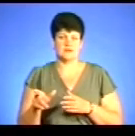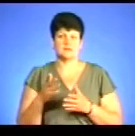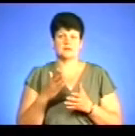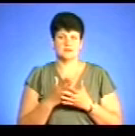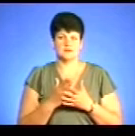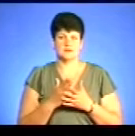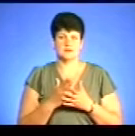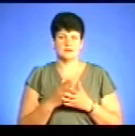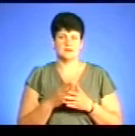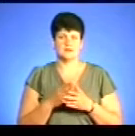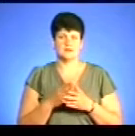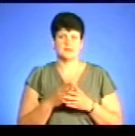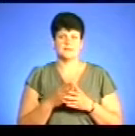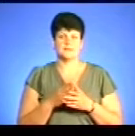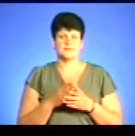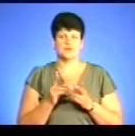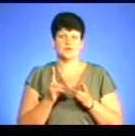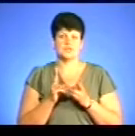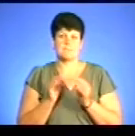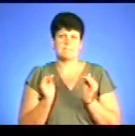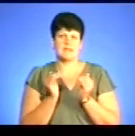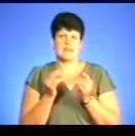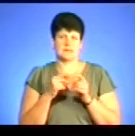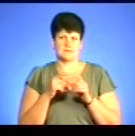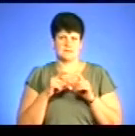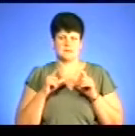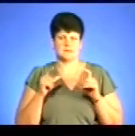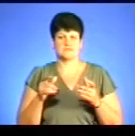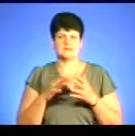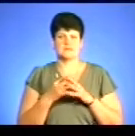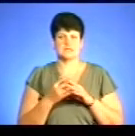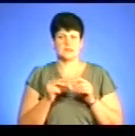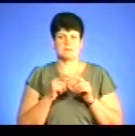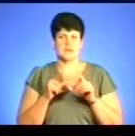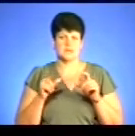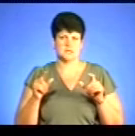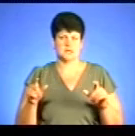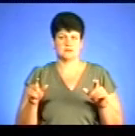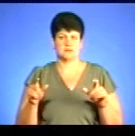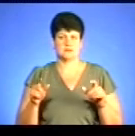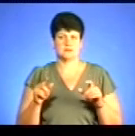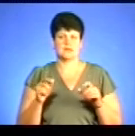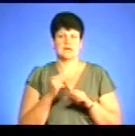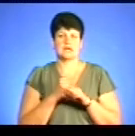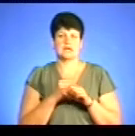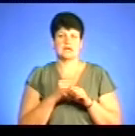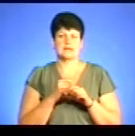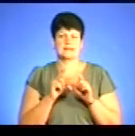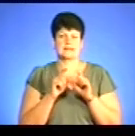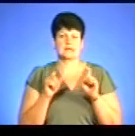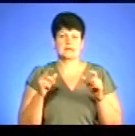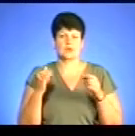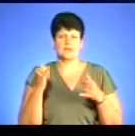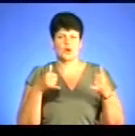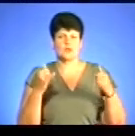річчя, а переважно зустрічається в таких малих магазинах, сільських магазинах, кіосках так називаємих, розливайках.